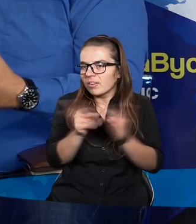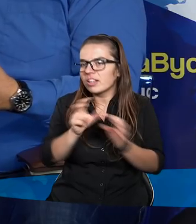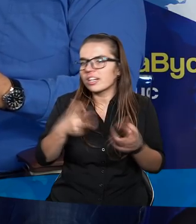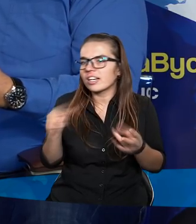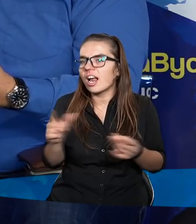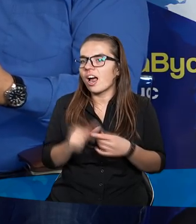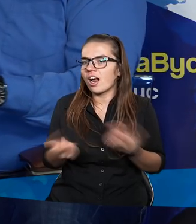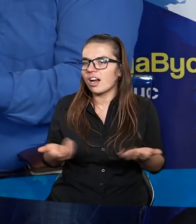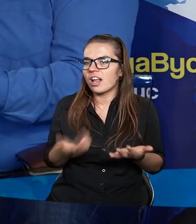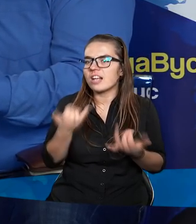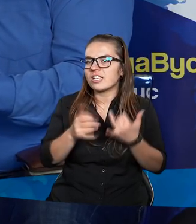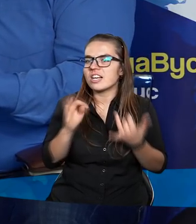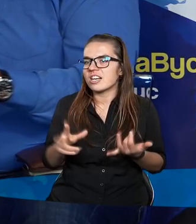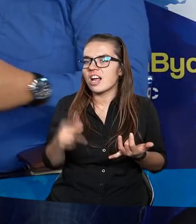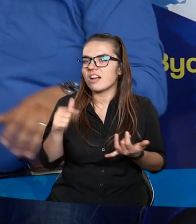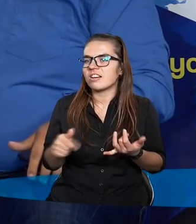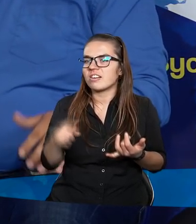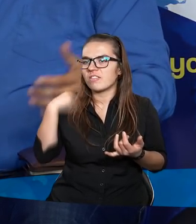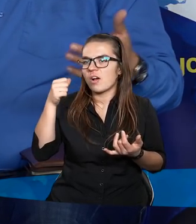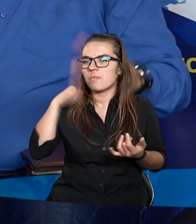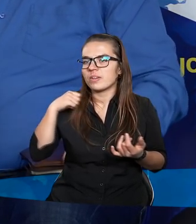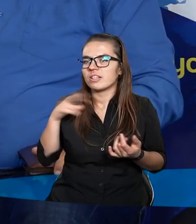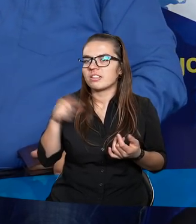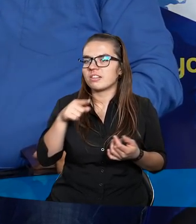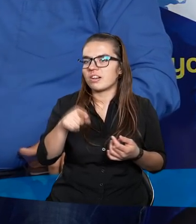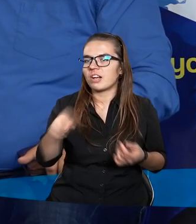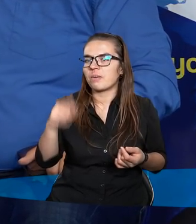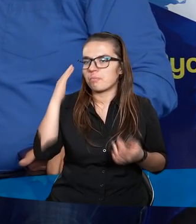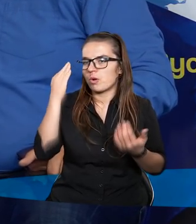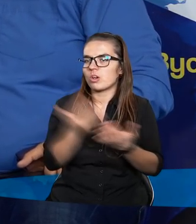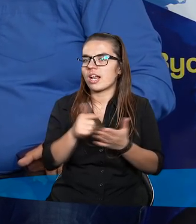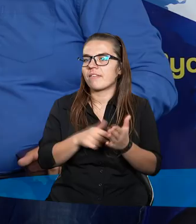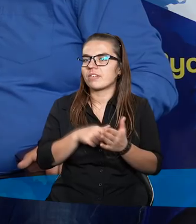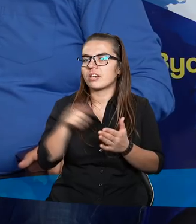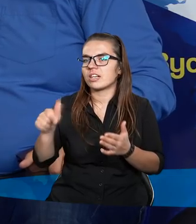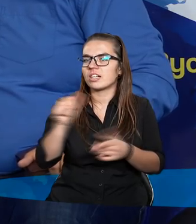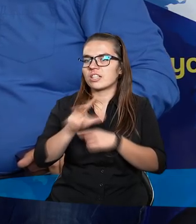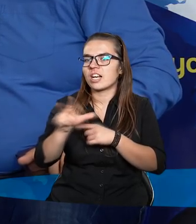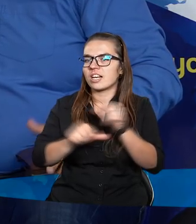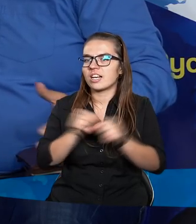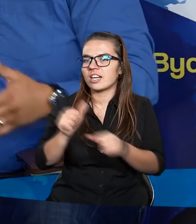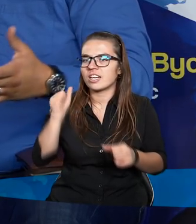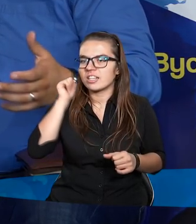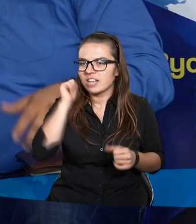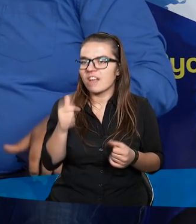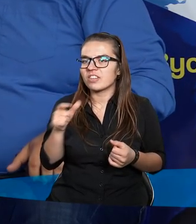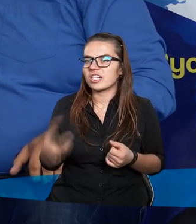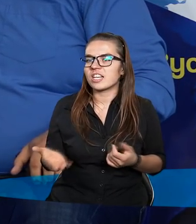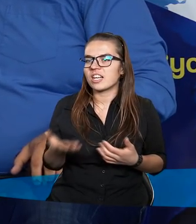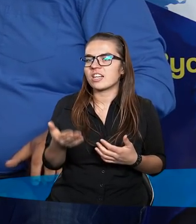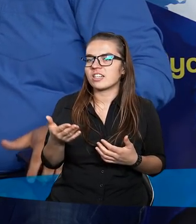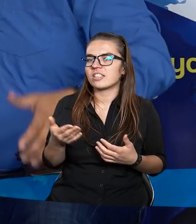czy wezmą ślub, czy nie. Ale jeżeli tak, no to wyobraźcie sobie, że on wtedy poznaje tą swoją 13-letnią, wtedy